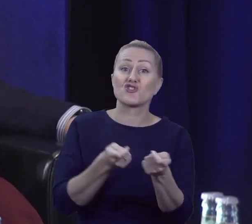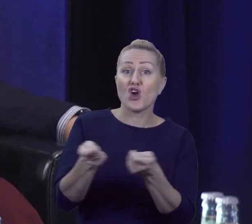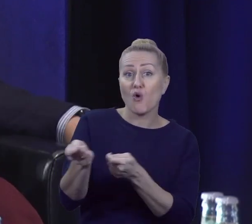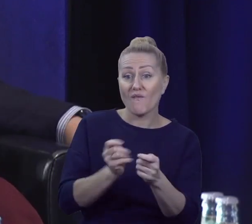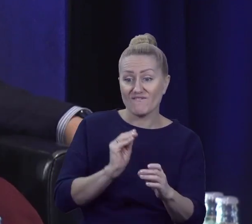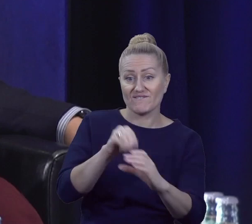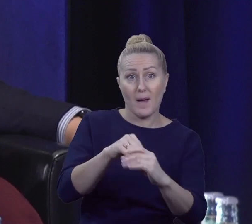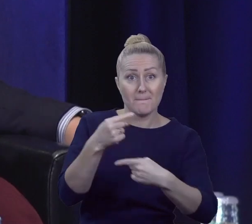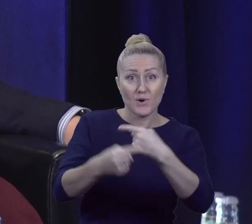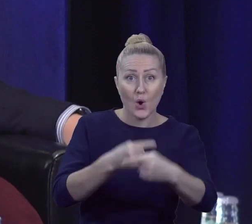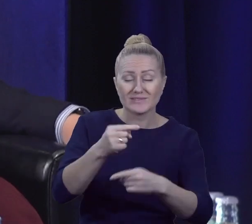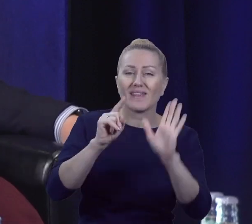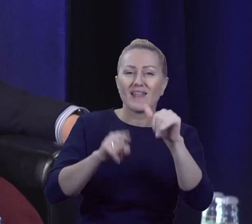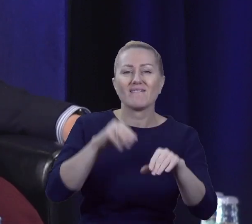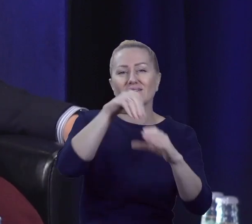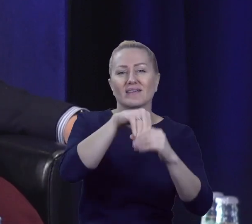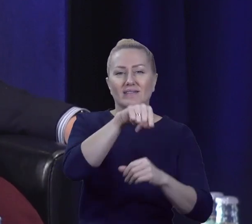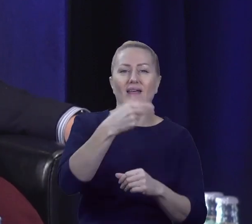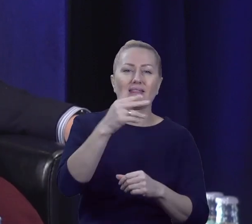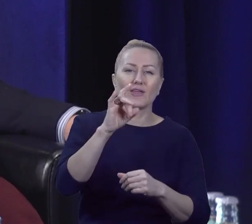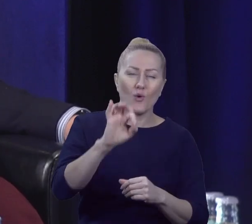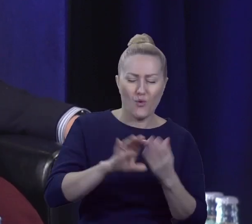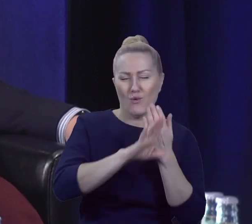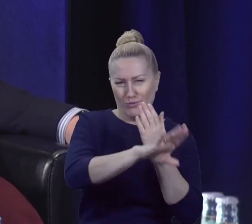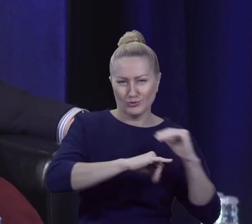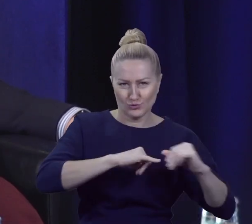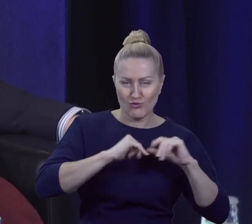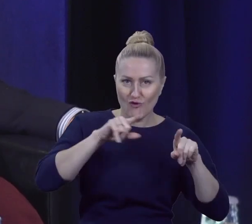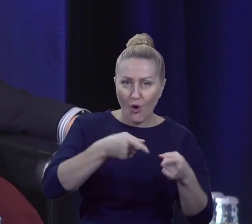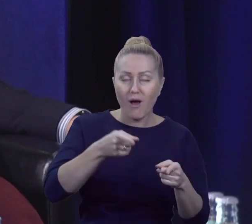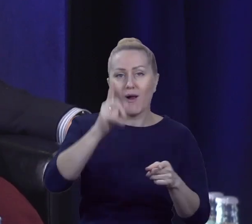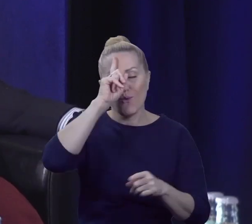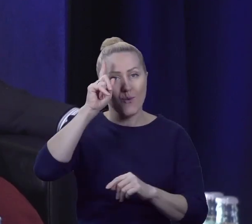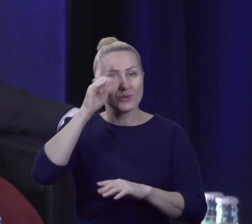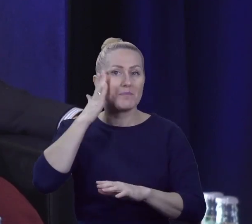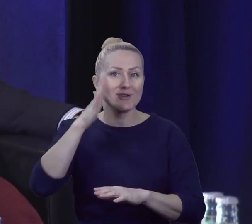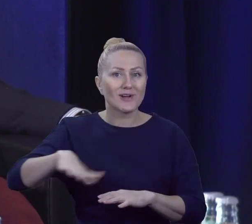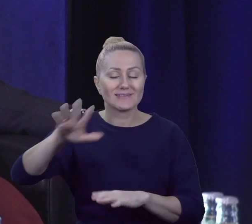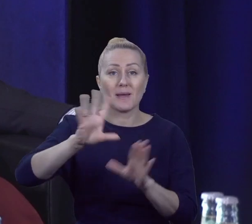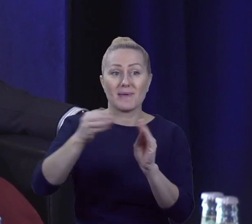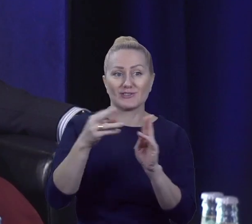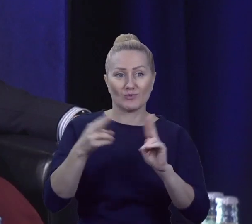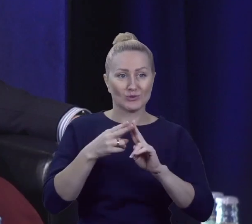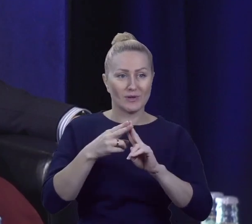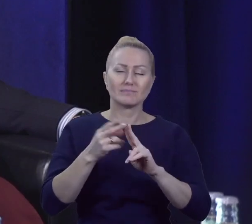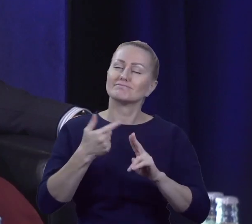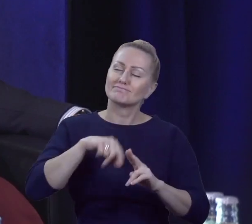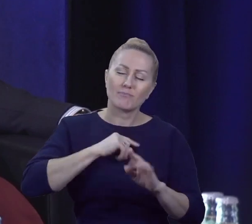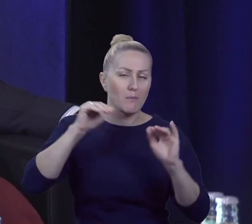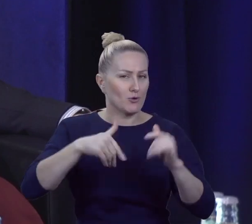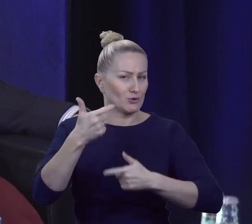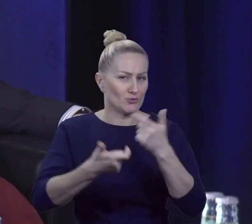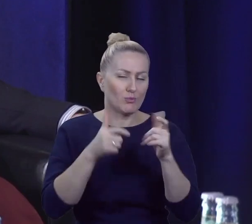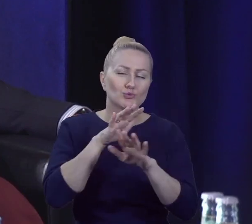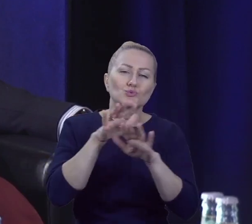nawet w tym NGO-sie, czy nawet z tymi mieszkańcami przy konsultacjach, to możemy zrobić naprawdę bardzo dużo